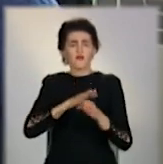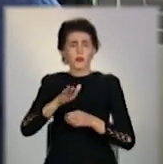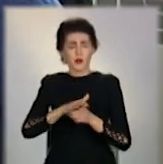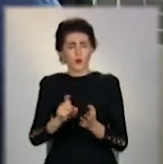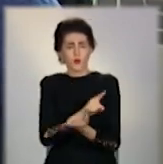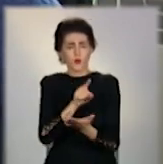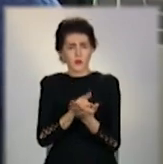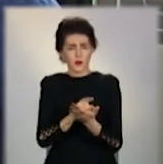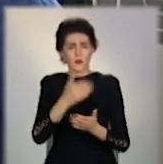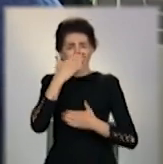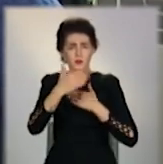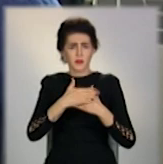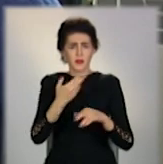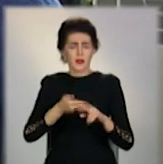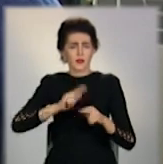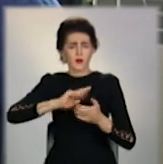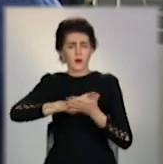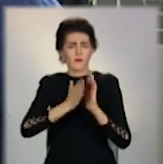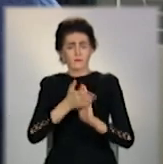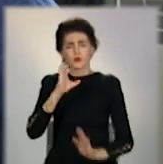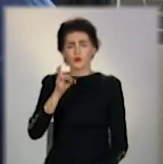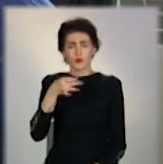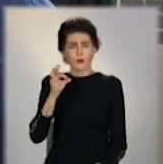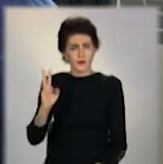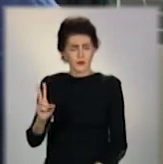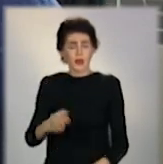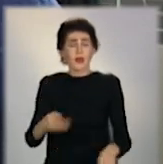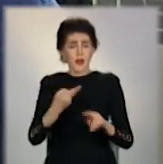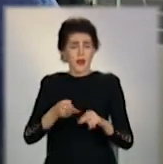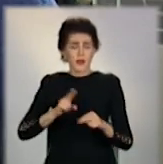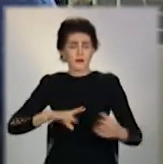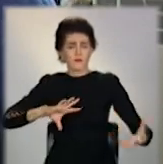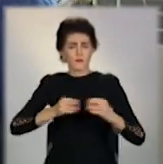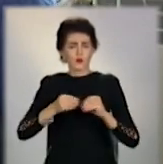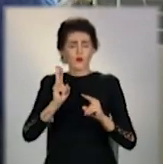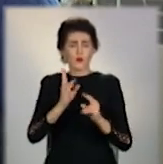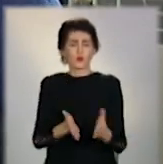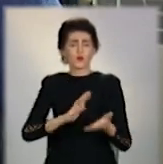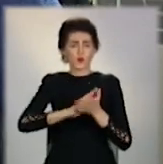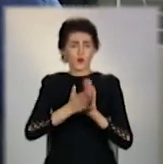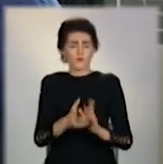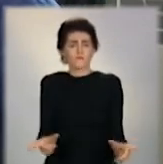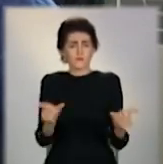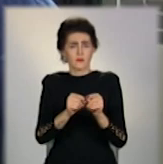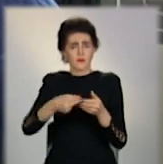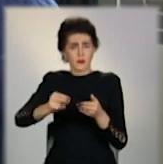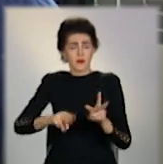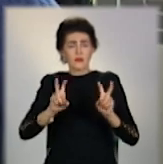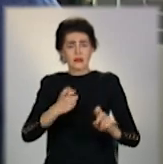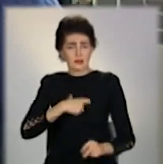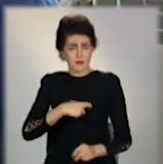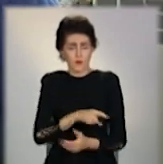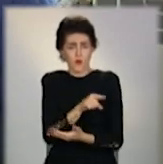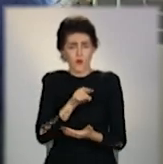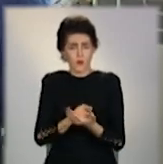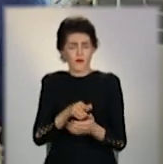у передбачений договором строк. І всі ці наслідки, особа, яка укладає цей договір, бо вона бере на себе обов'язки